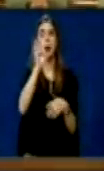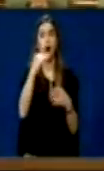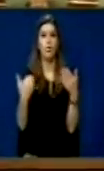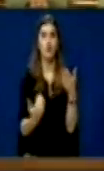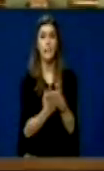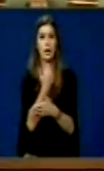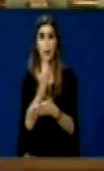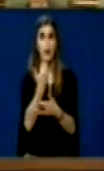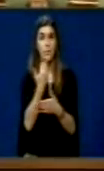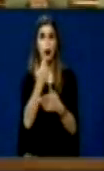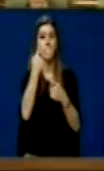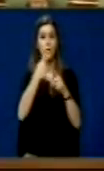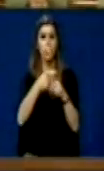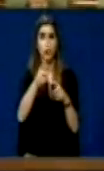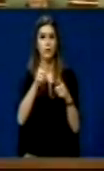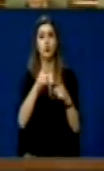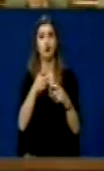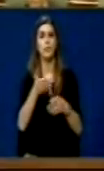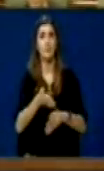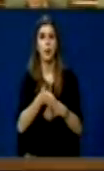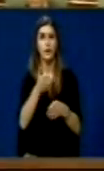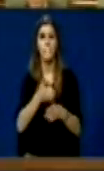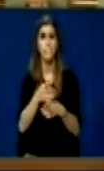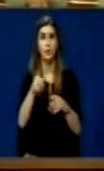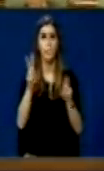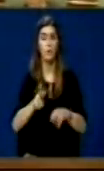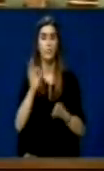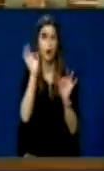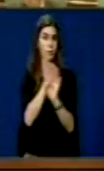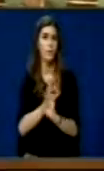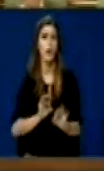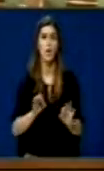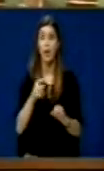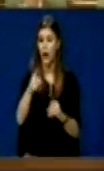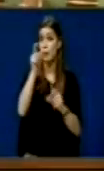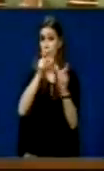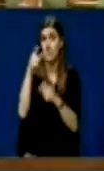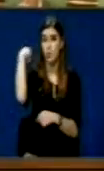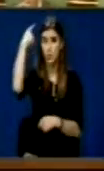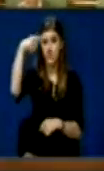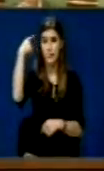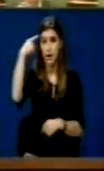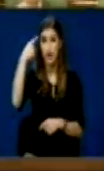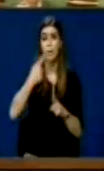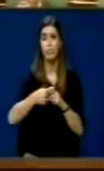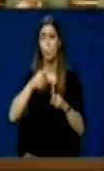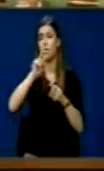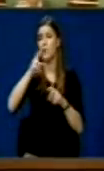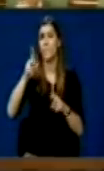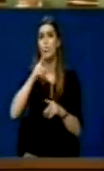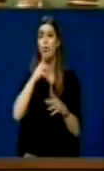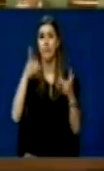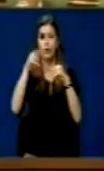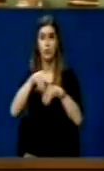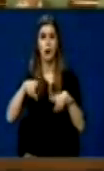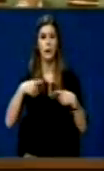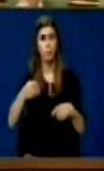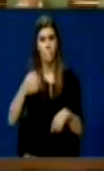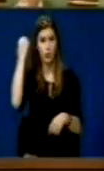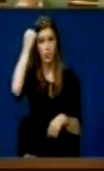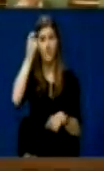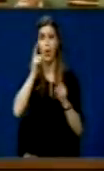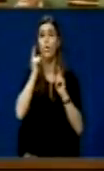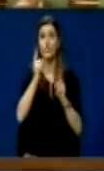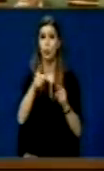rridhëmisht nuk është ndim për drejtsin. Shqiptarët dhe gjitha nacionatire të janë Kosova në këtë rast, kam